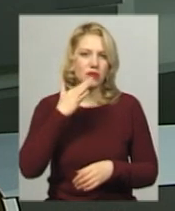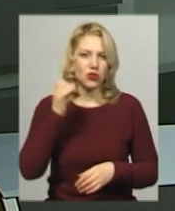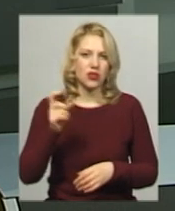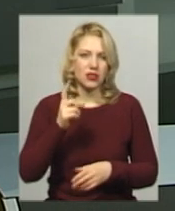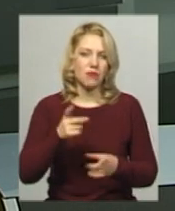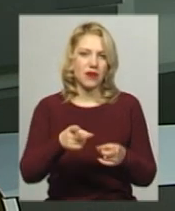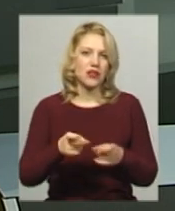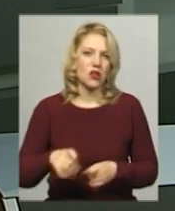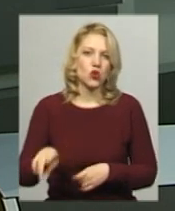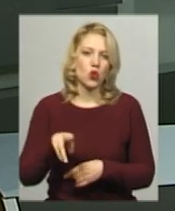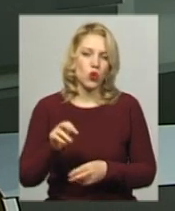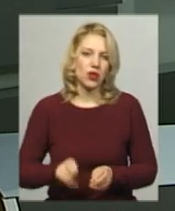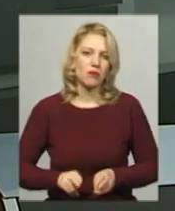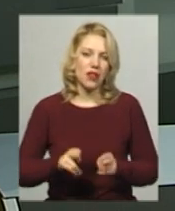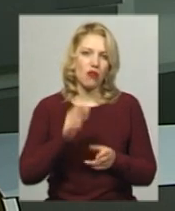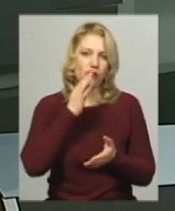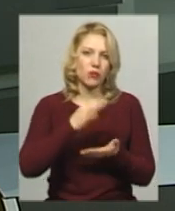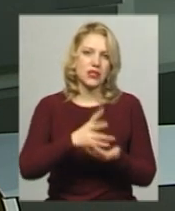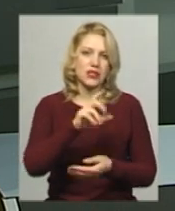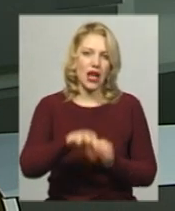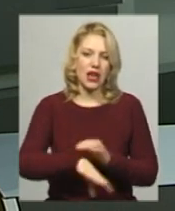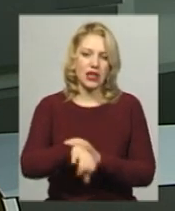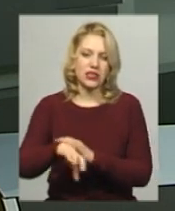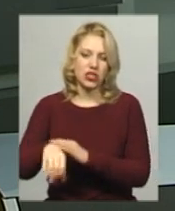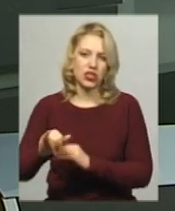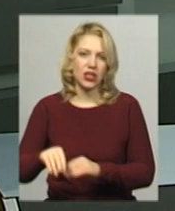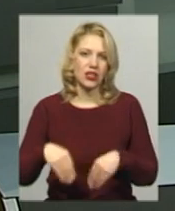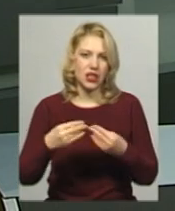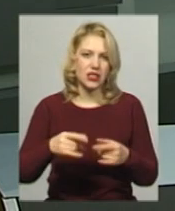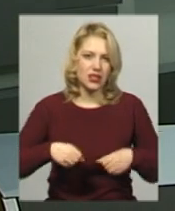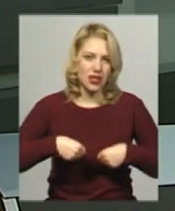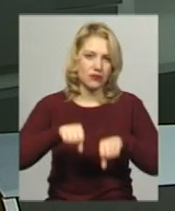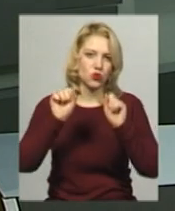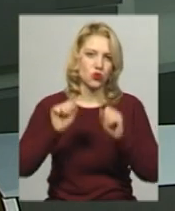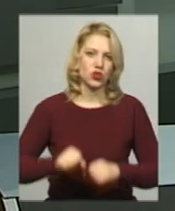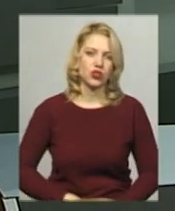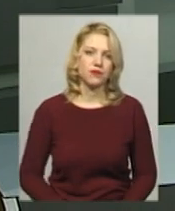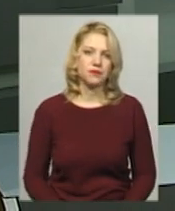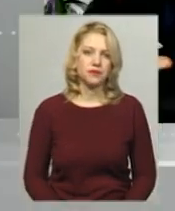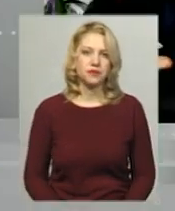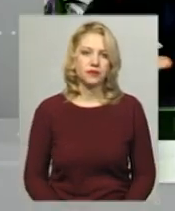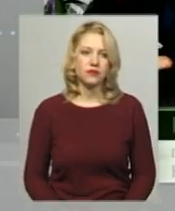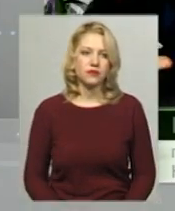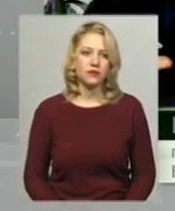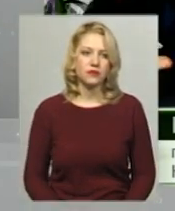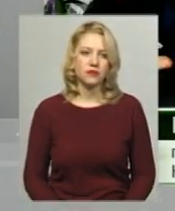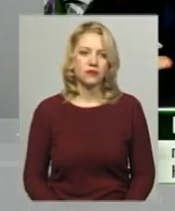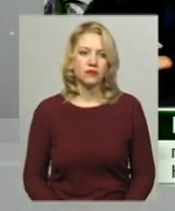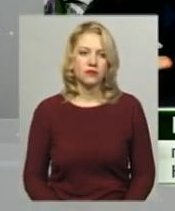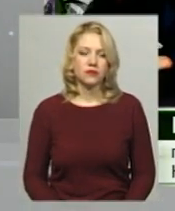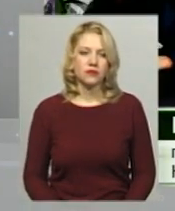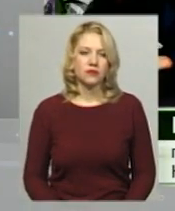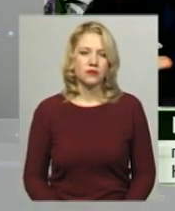притягувався до кримінальної відповідальності за крадіжки та нанесення тілесних ушкоджень. Того разу йому